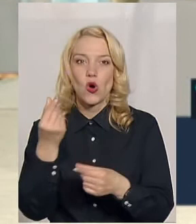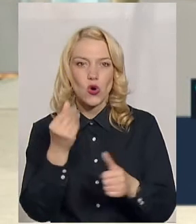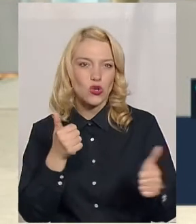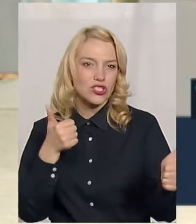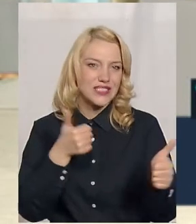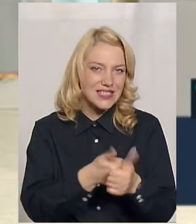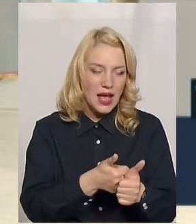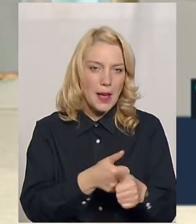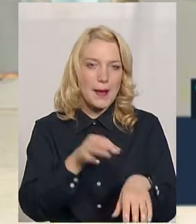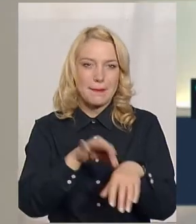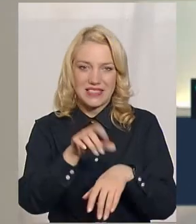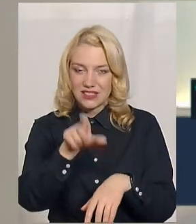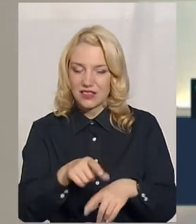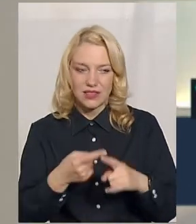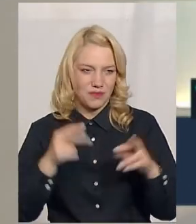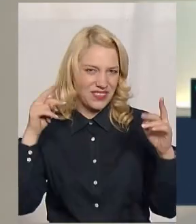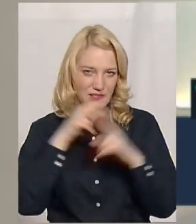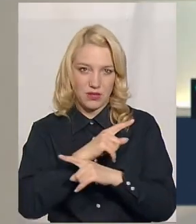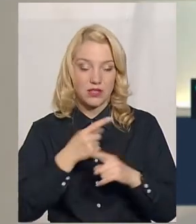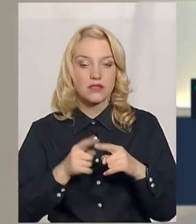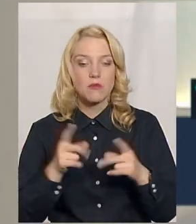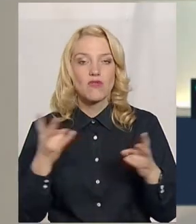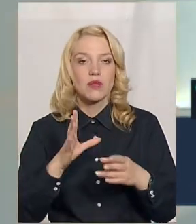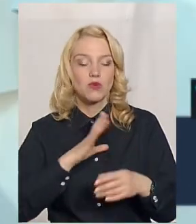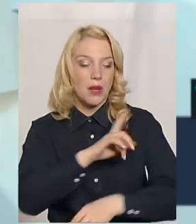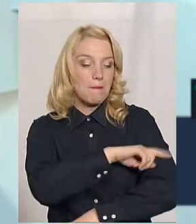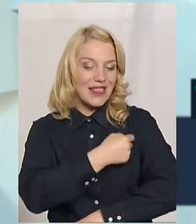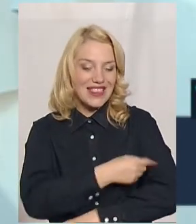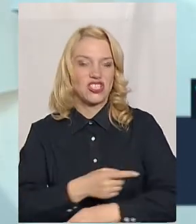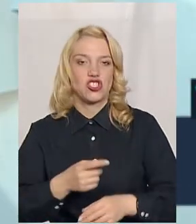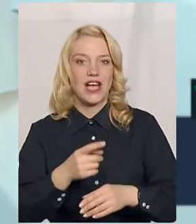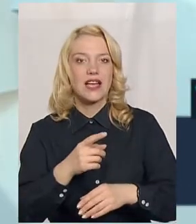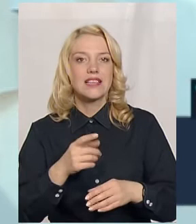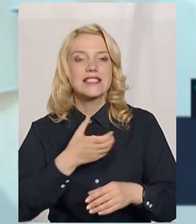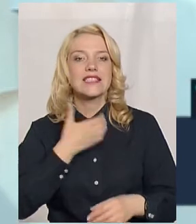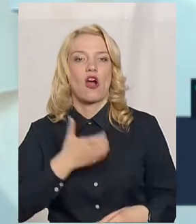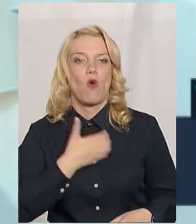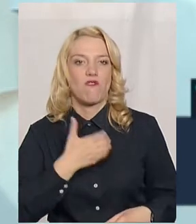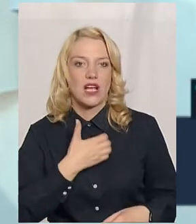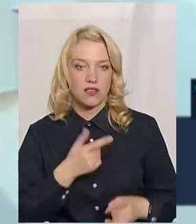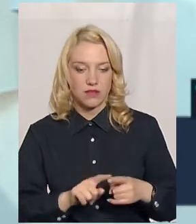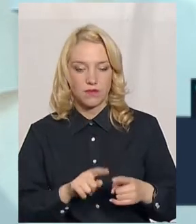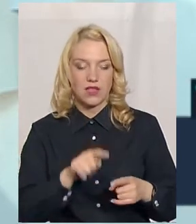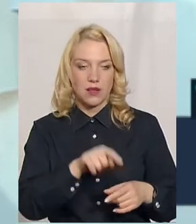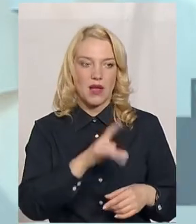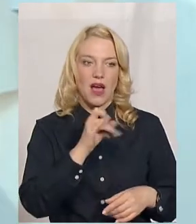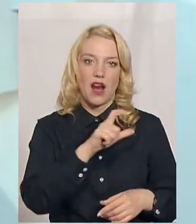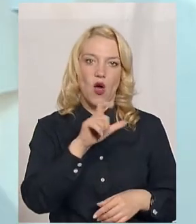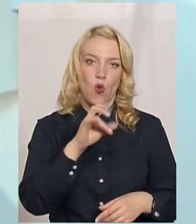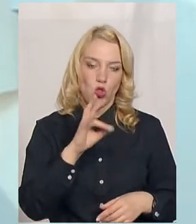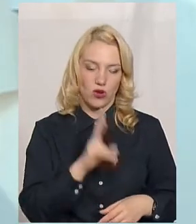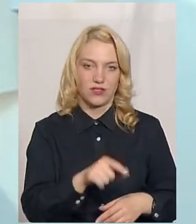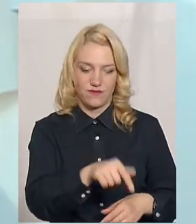– невірний. Пацієнт має мати медичну страхову карту банківську, де в нього є рахунок. Щось він доплатить, щось з нього